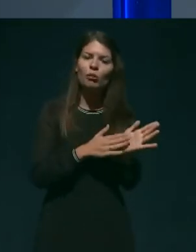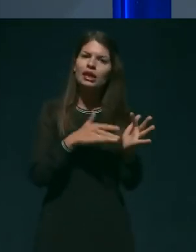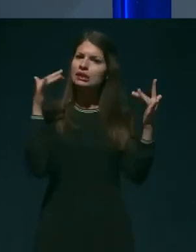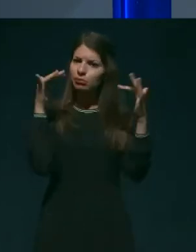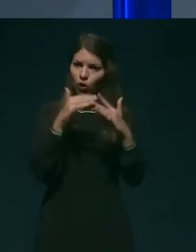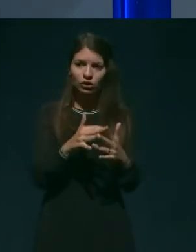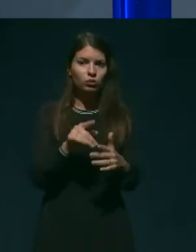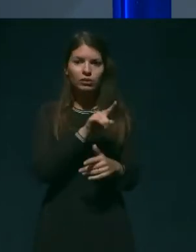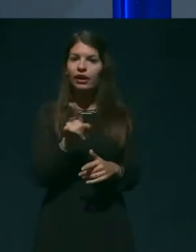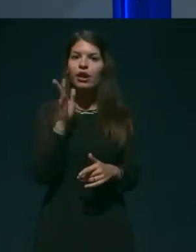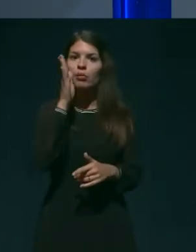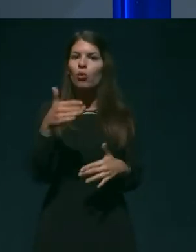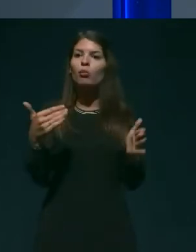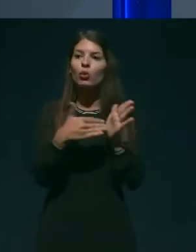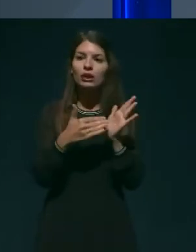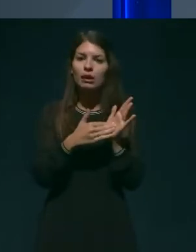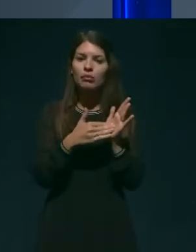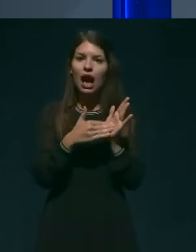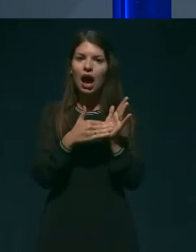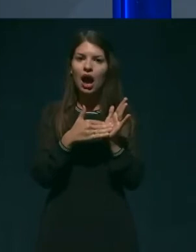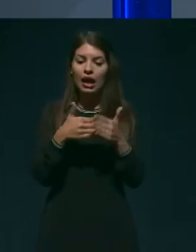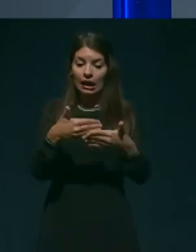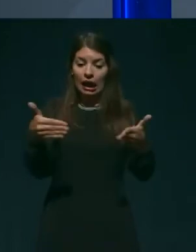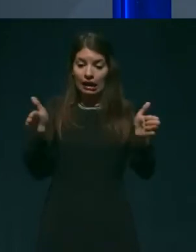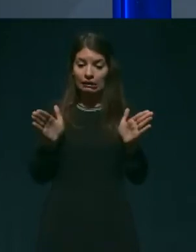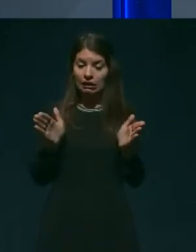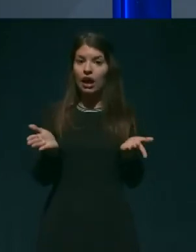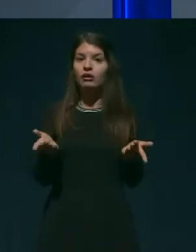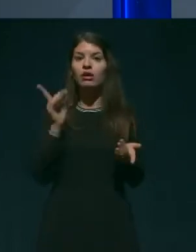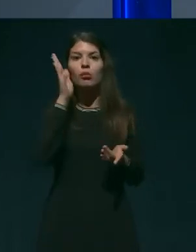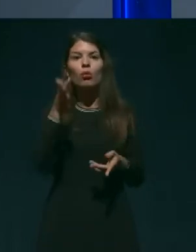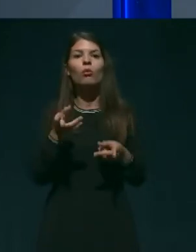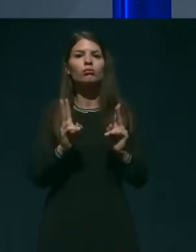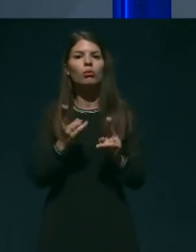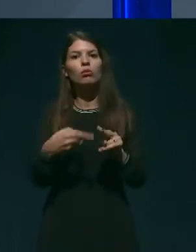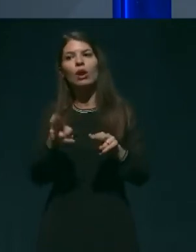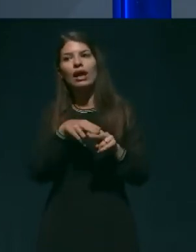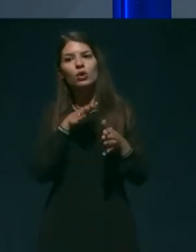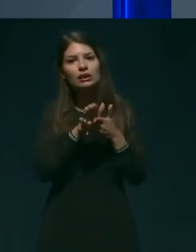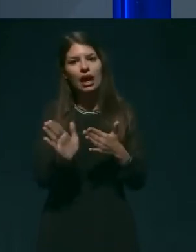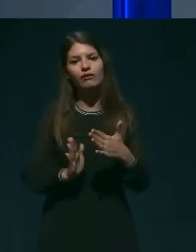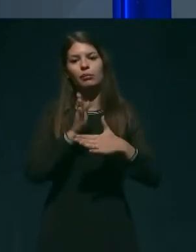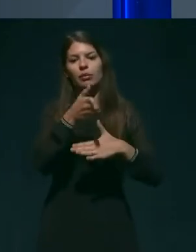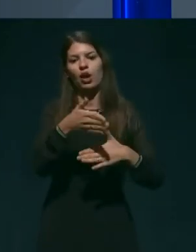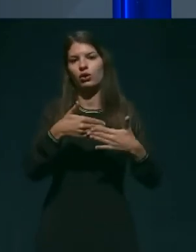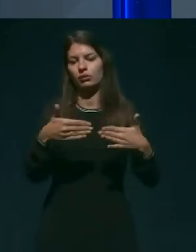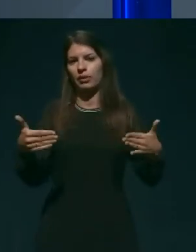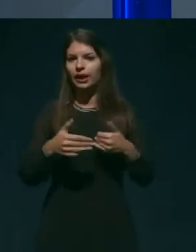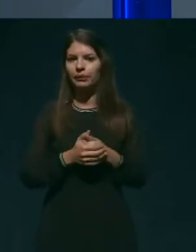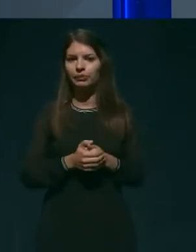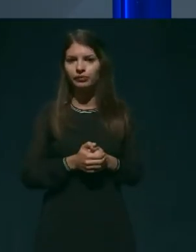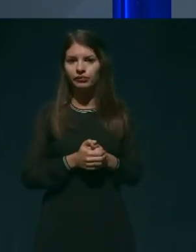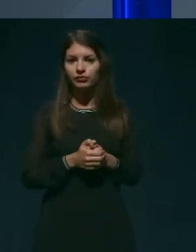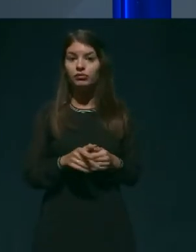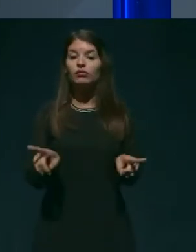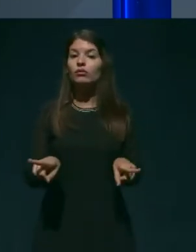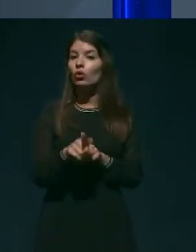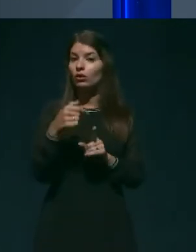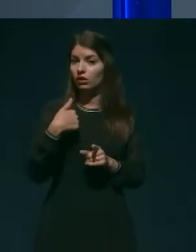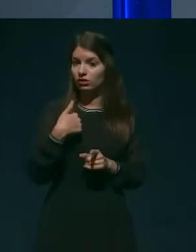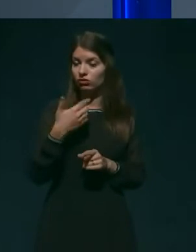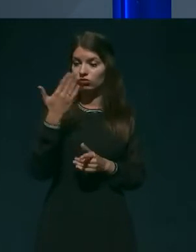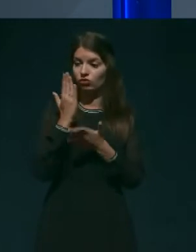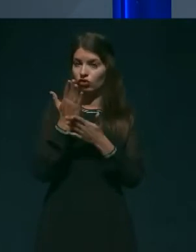omogočeni neki bolj enostavni prehodi meje. Zdaj, kot sem že v vodoma povedala,